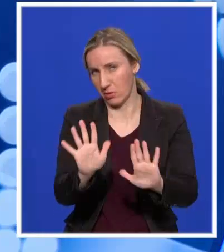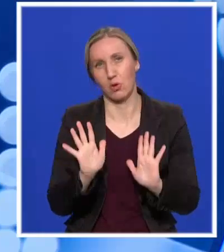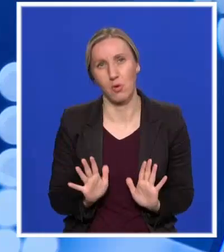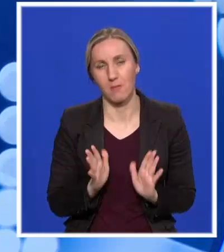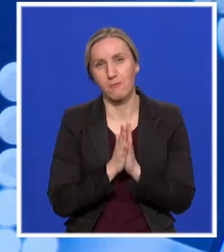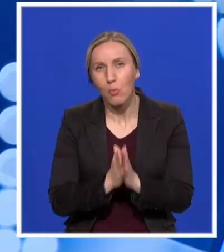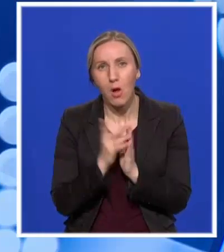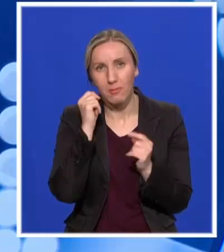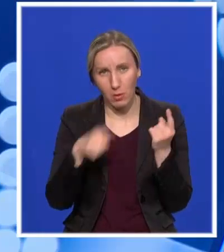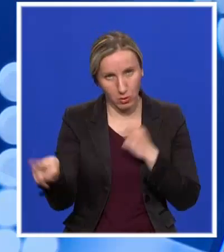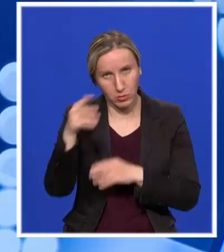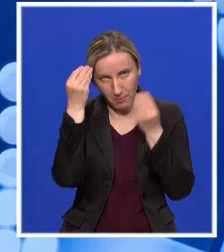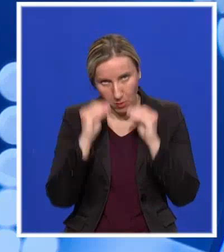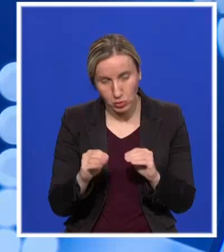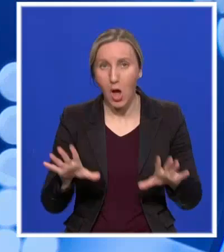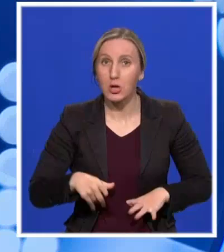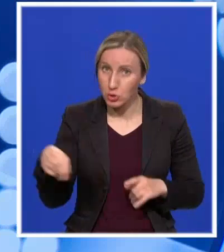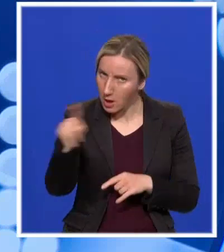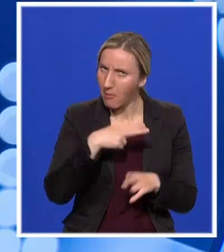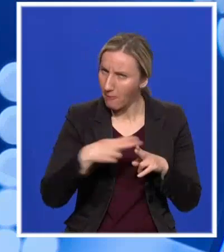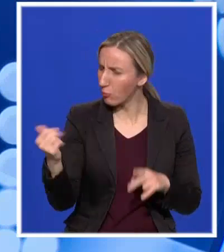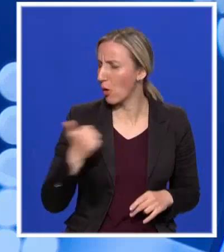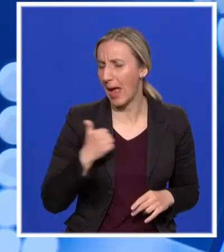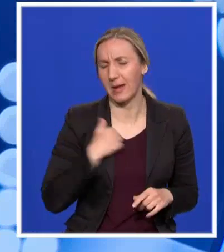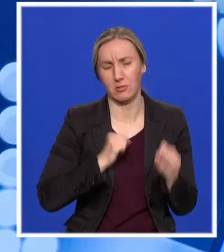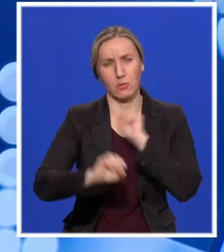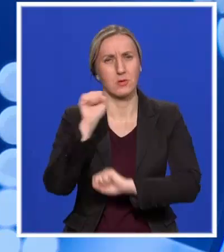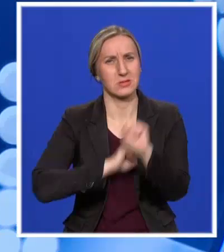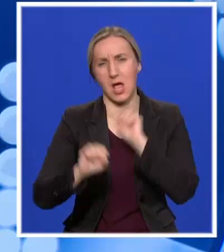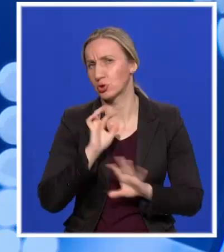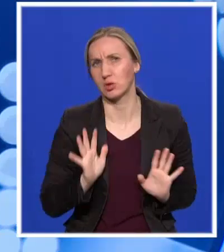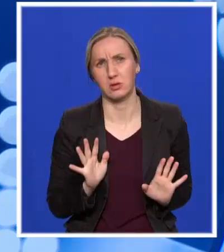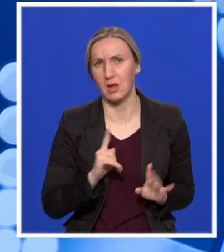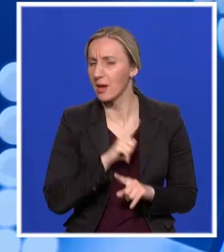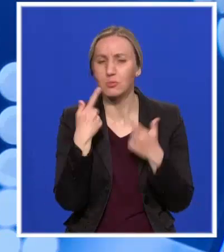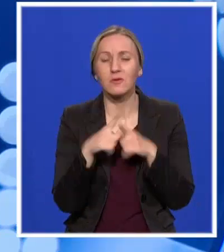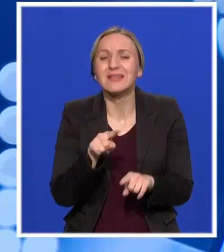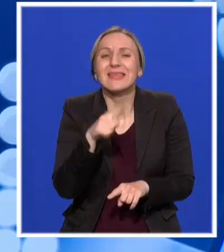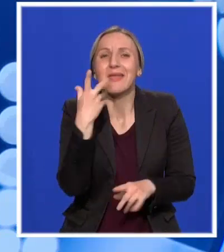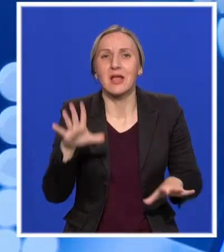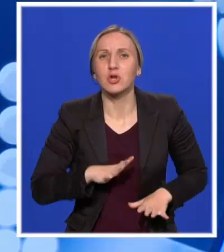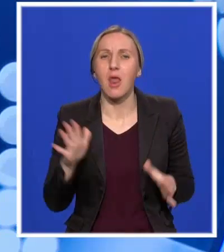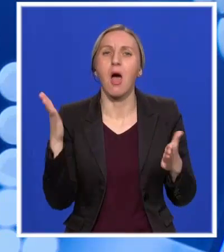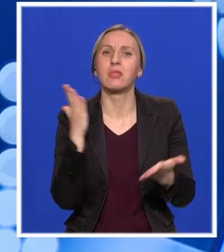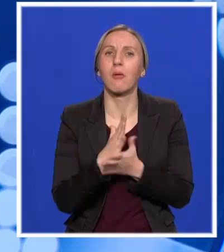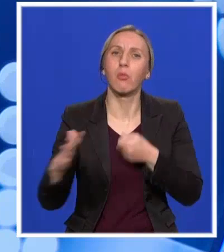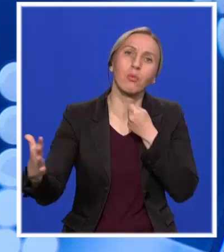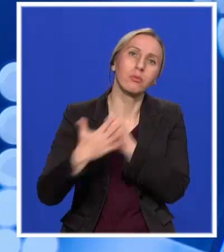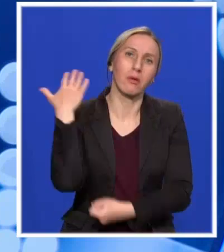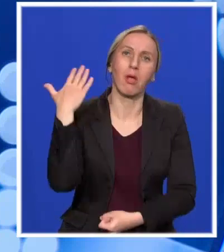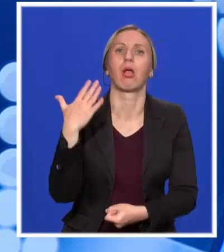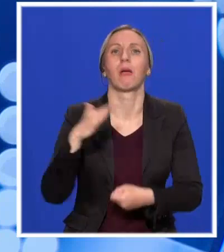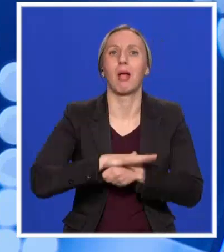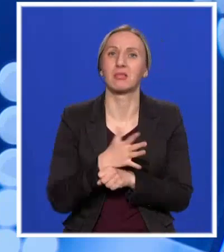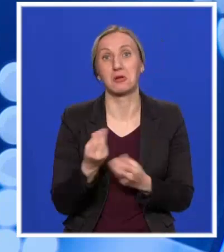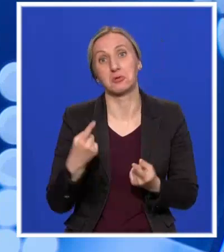da se urazume i da to poštuju, a ženama potpuno garantujemo zaštitu. Dakle, nećemo dozvoljiti da jedna žena bude maltretirana samo zato što se nekom